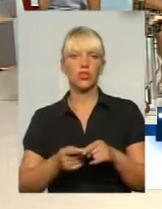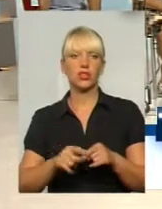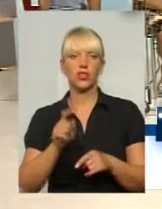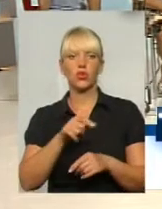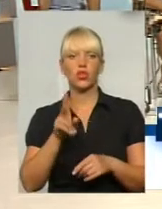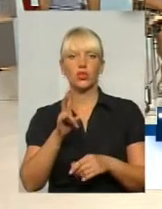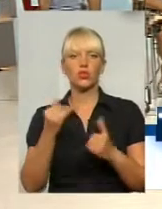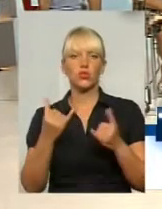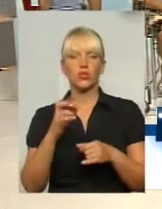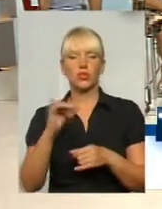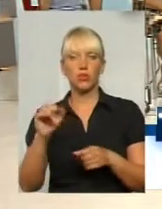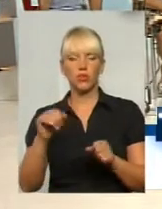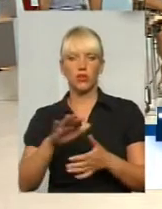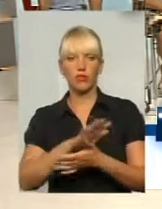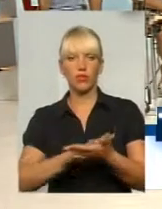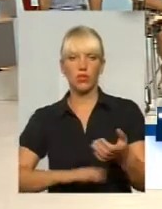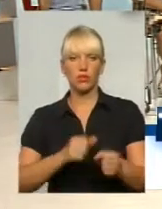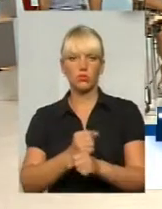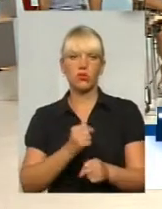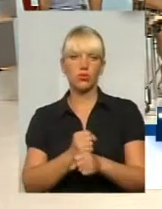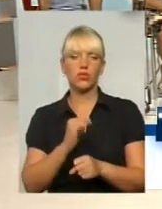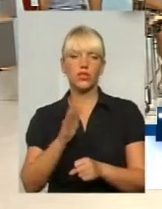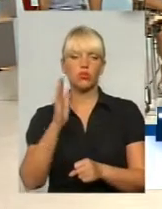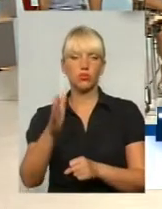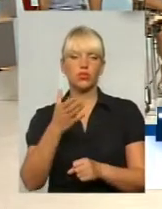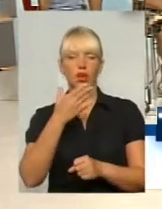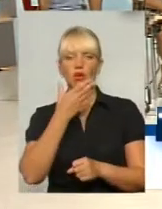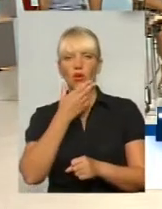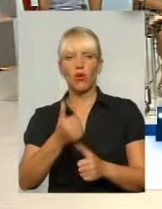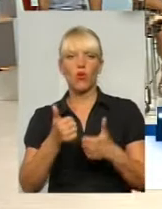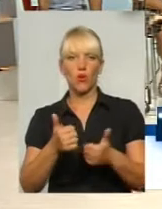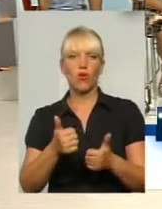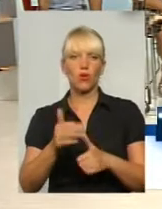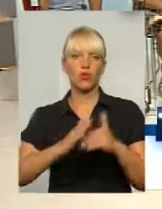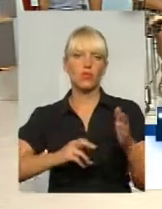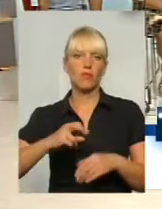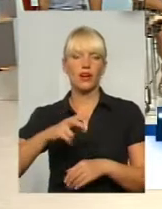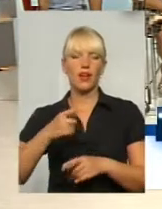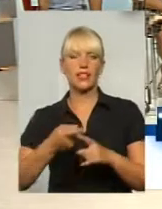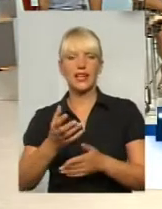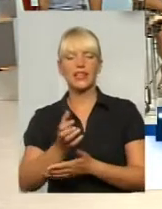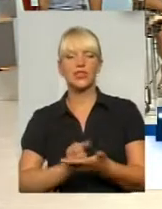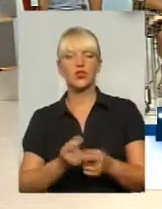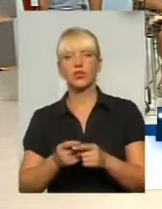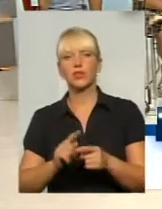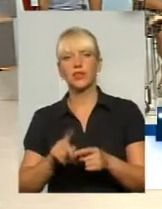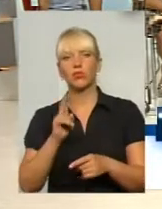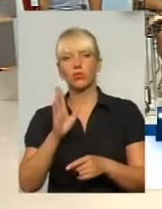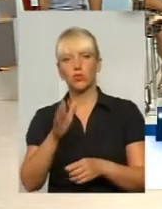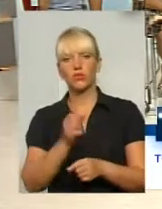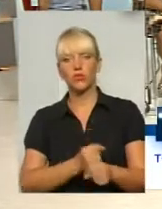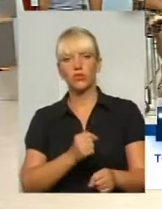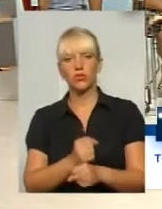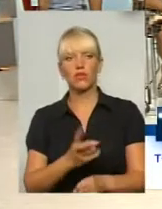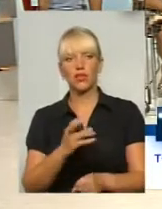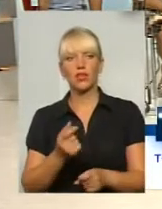могли би в подальшому працювати і бути хорошими кадрами, тобто ресурсом тих, хто буде працювати на